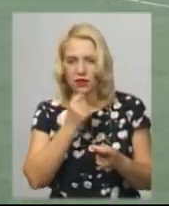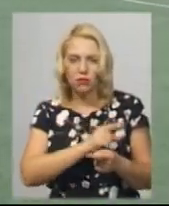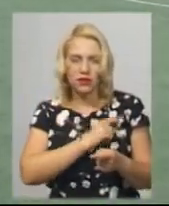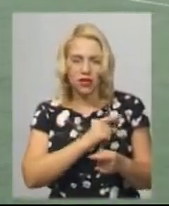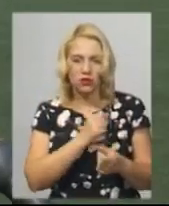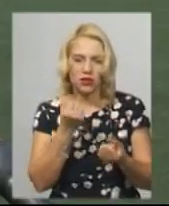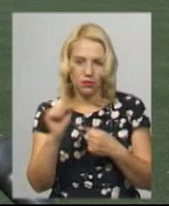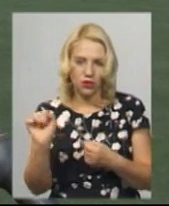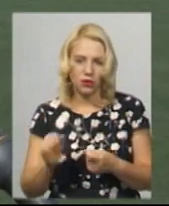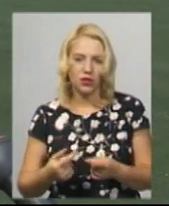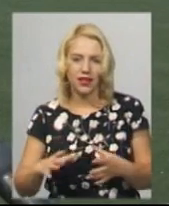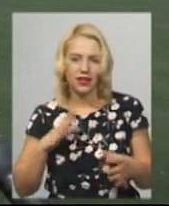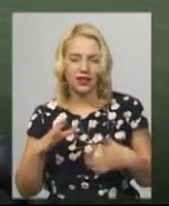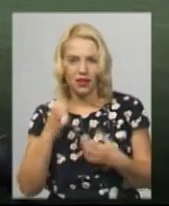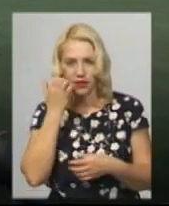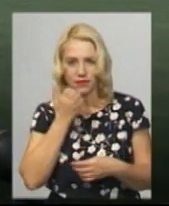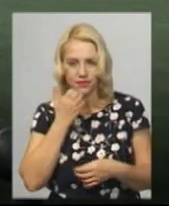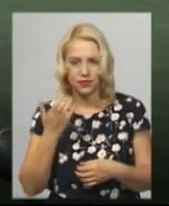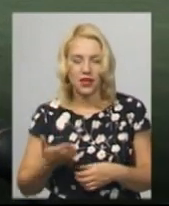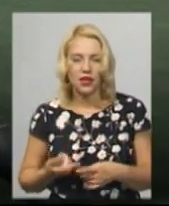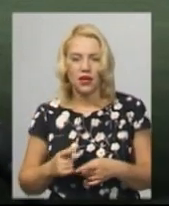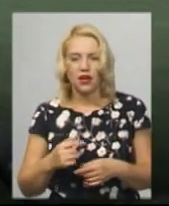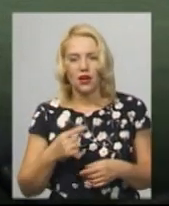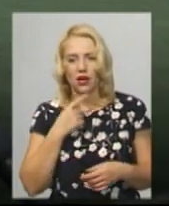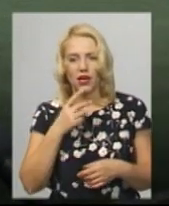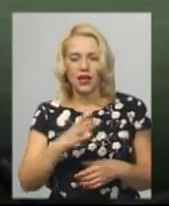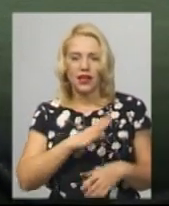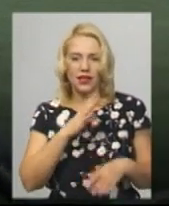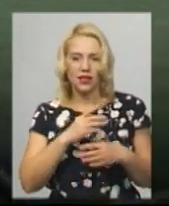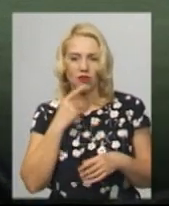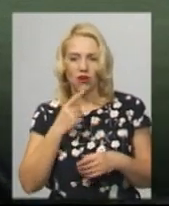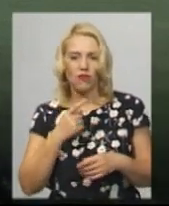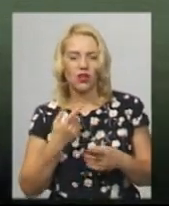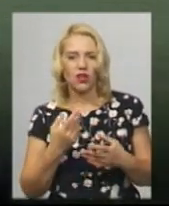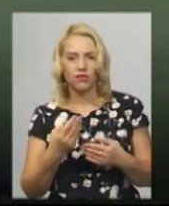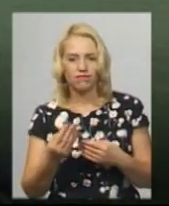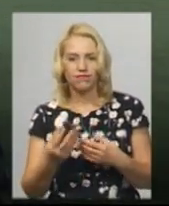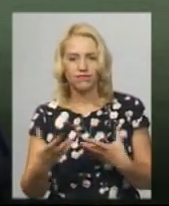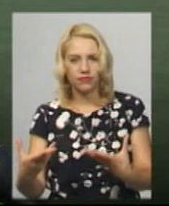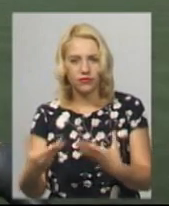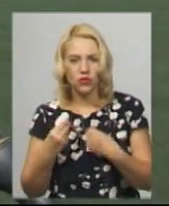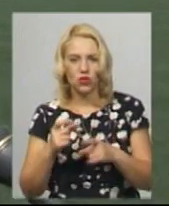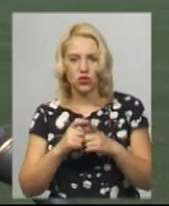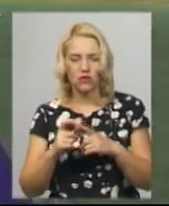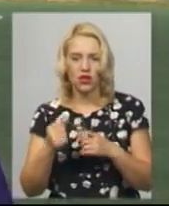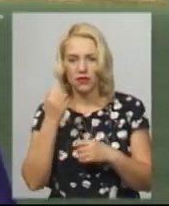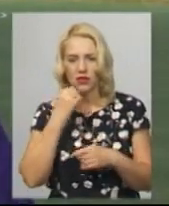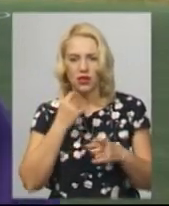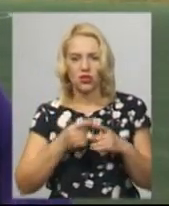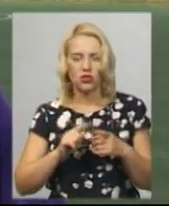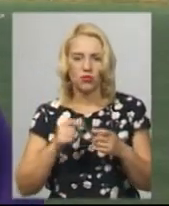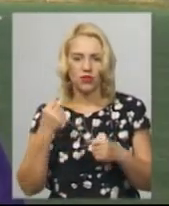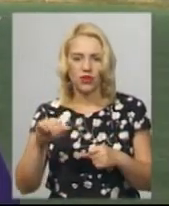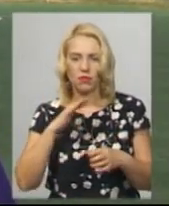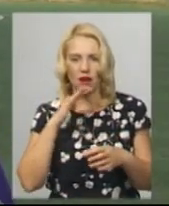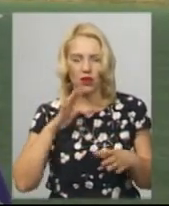та тренеру. Тренер мотивуючи слова говорив. І завдяки цьому ми виграли. Дуже багато